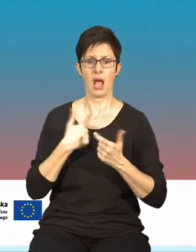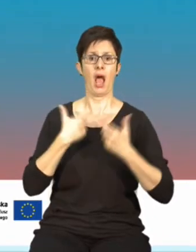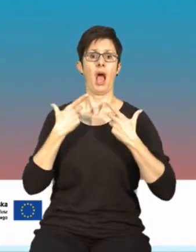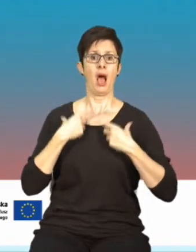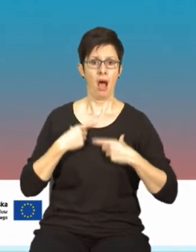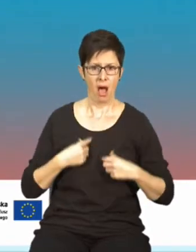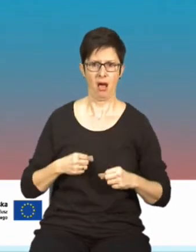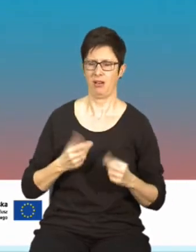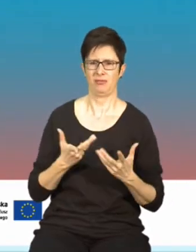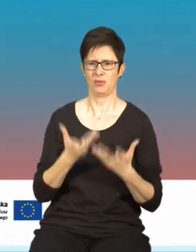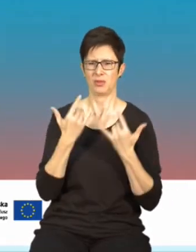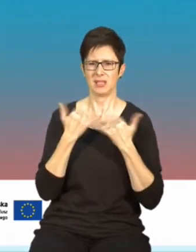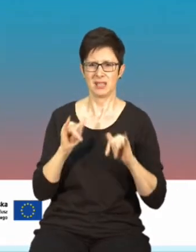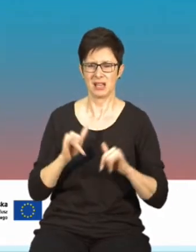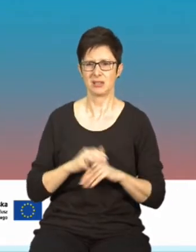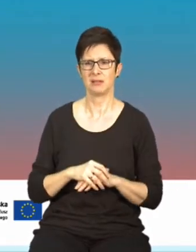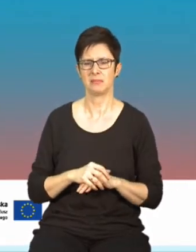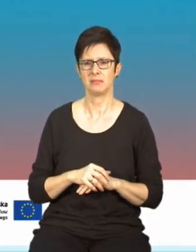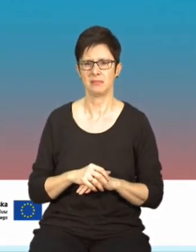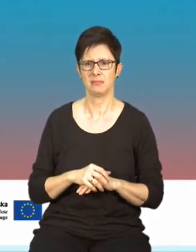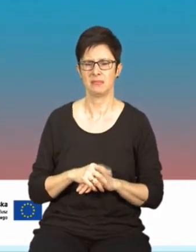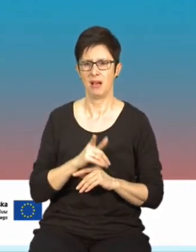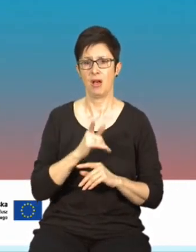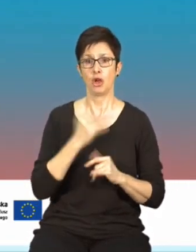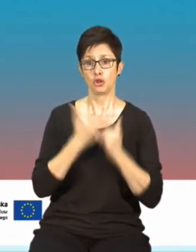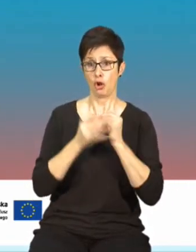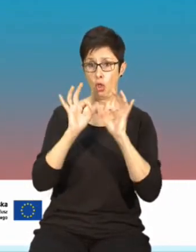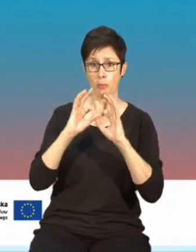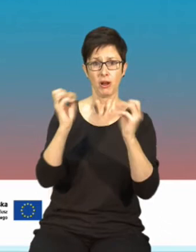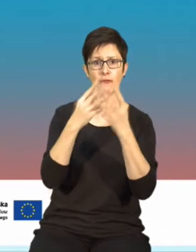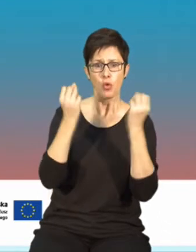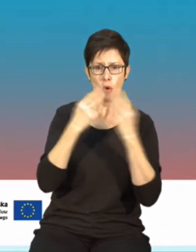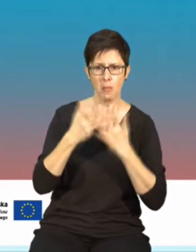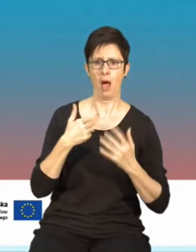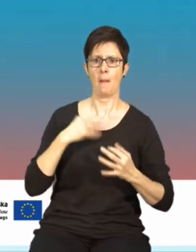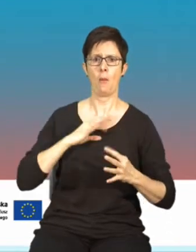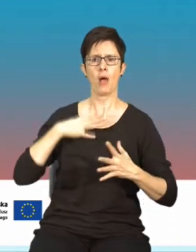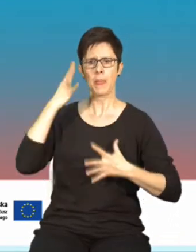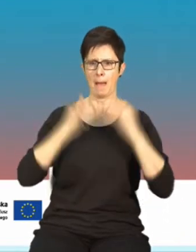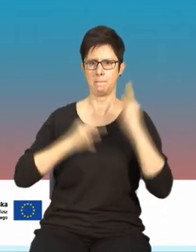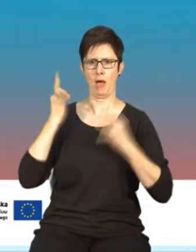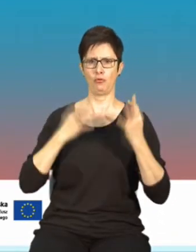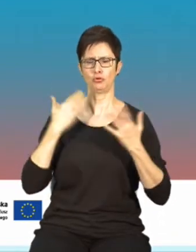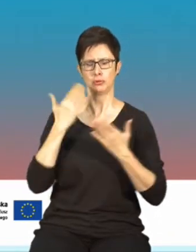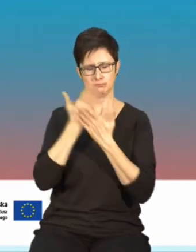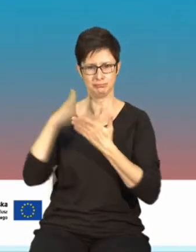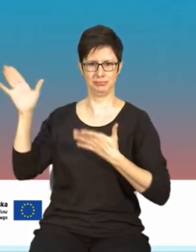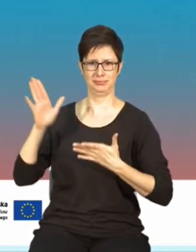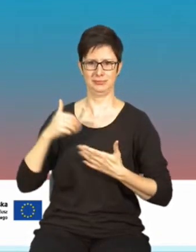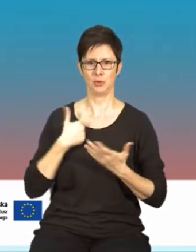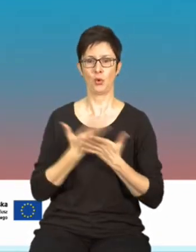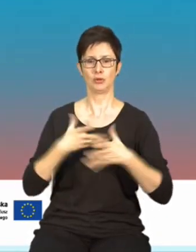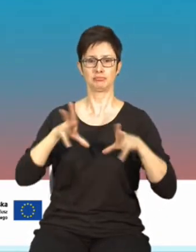foliarz, prawda, no to być może nie będzie dalej dążyła do wyjaśnienia swoich wątpliwości, a może przyłączyć się do